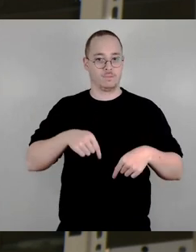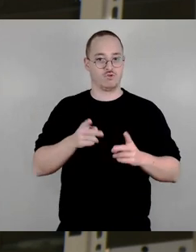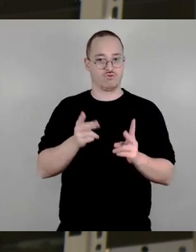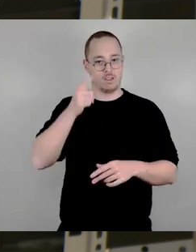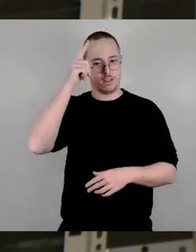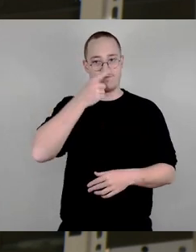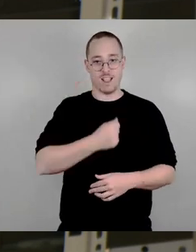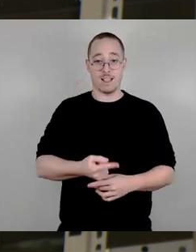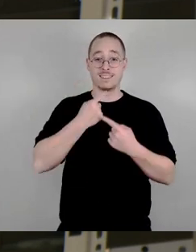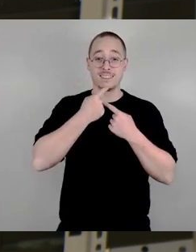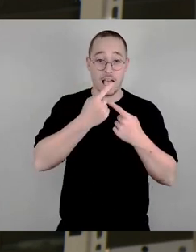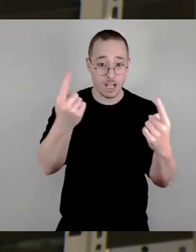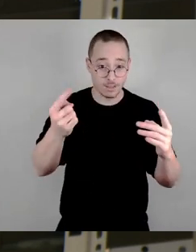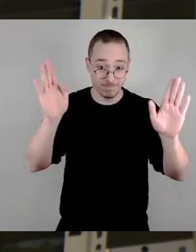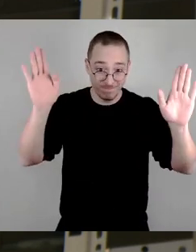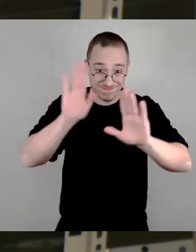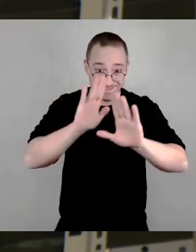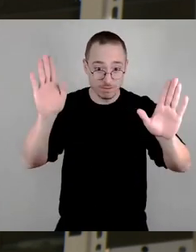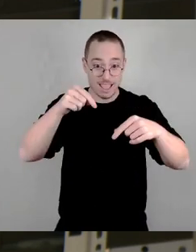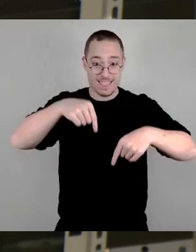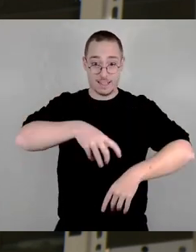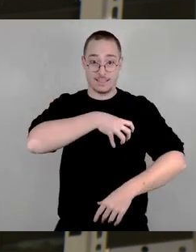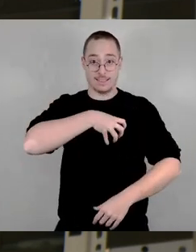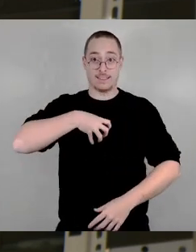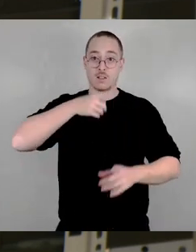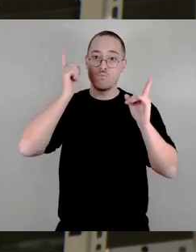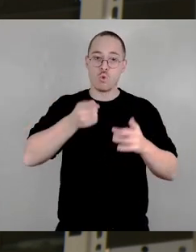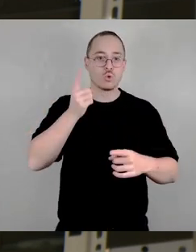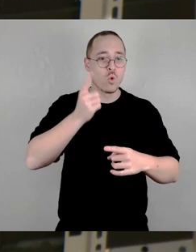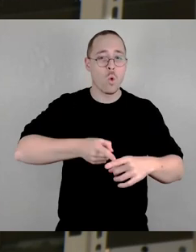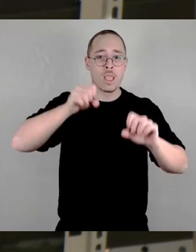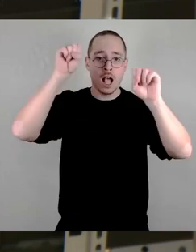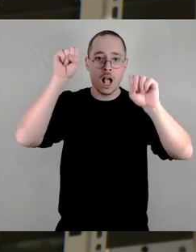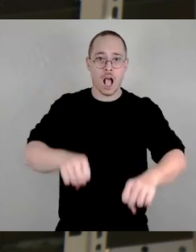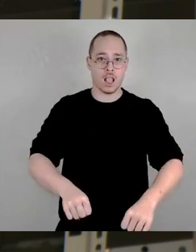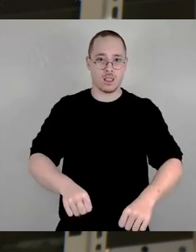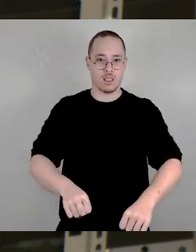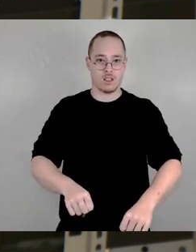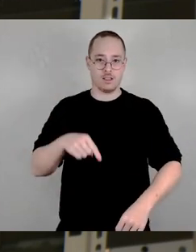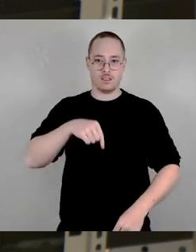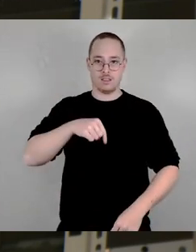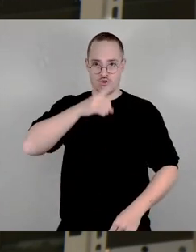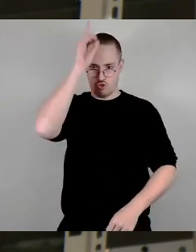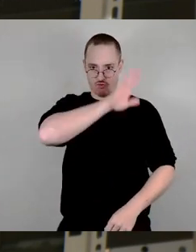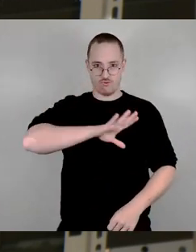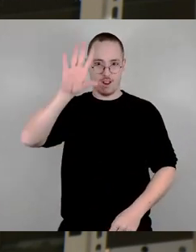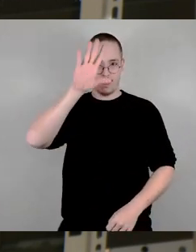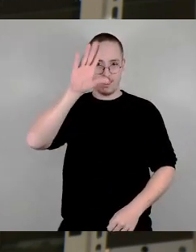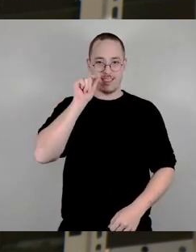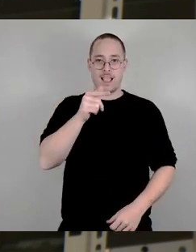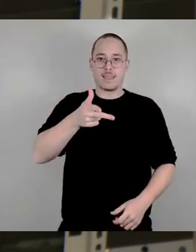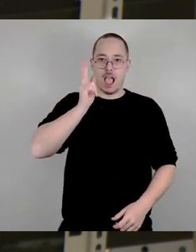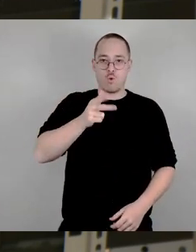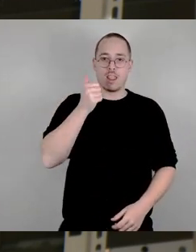und kann ganz sicher einer der 321 sicheren Häfen in Deutschland und neben Leipzig